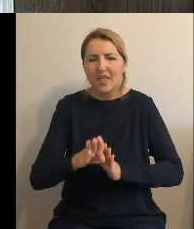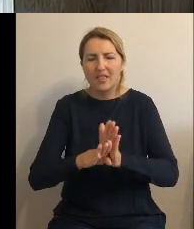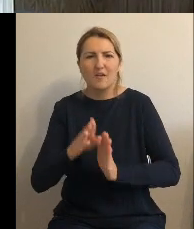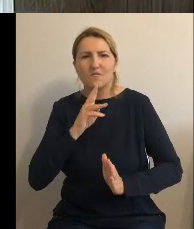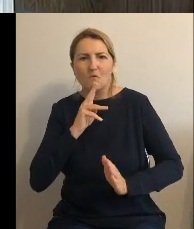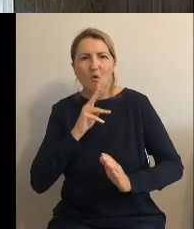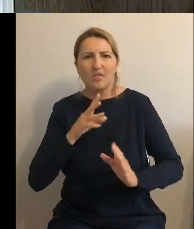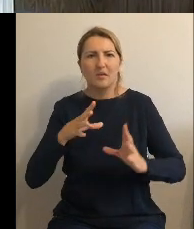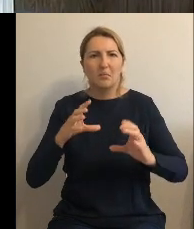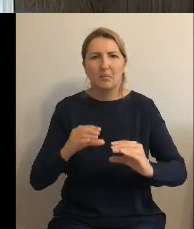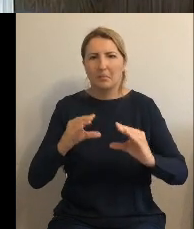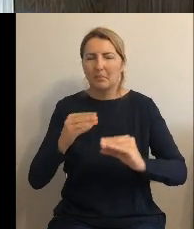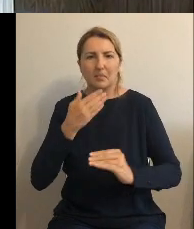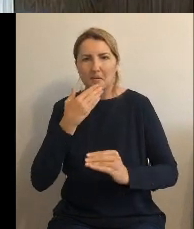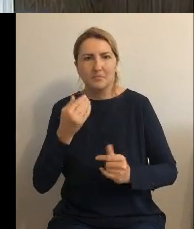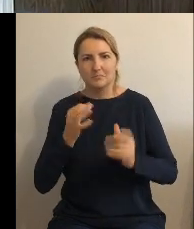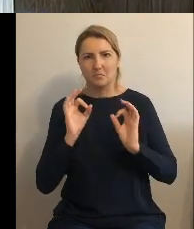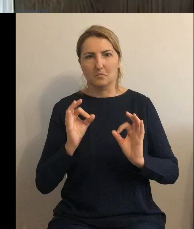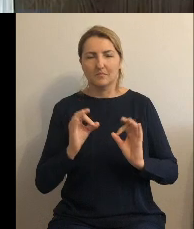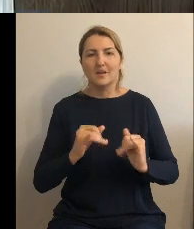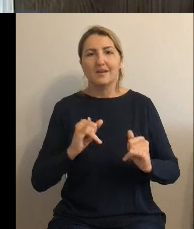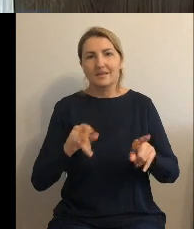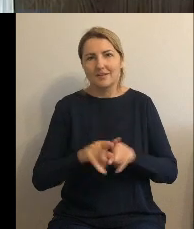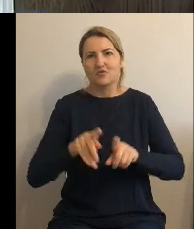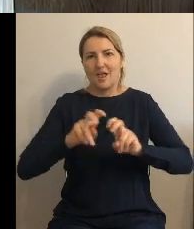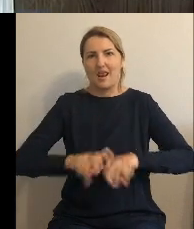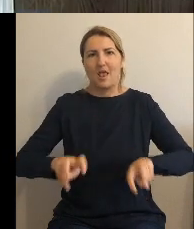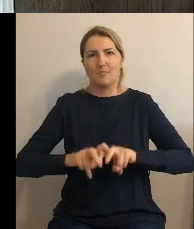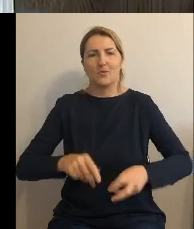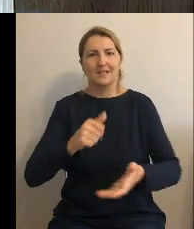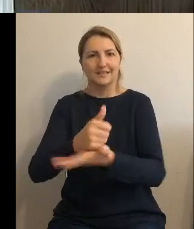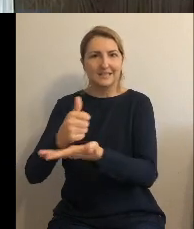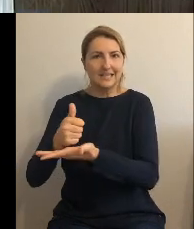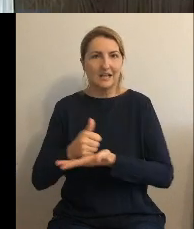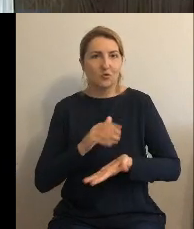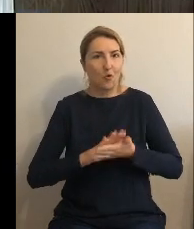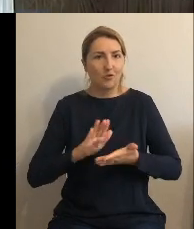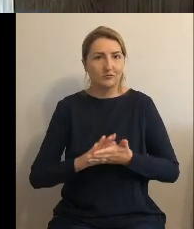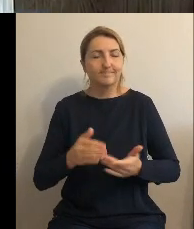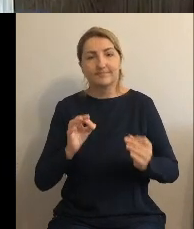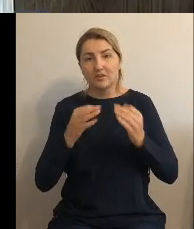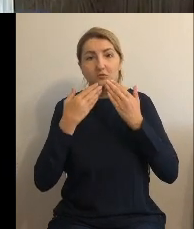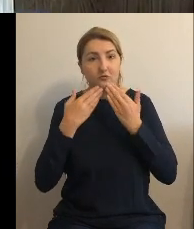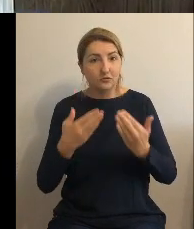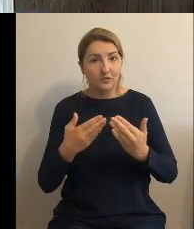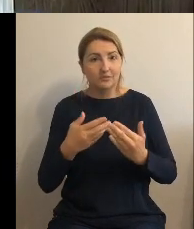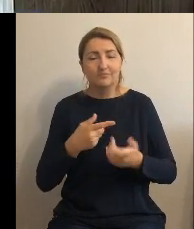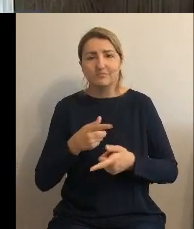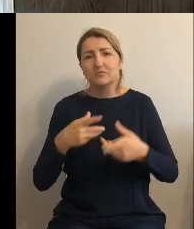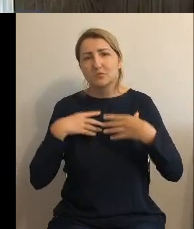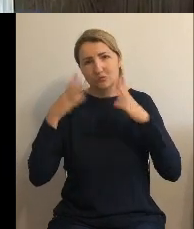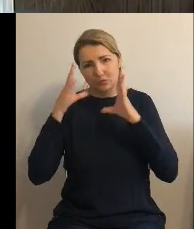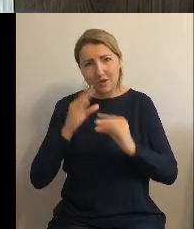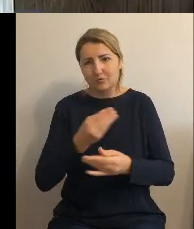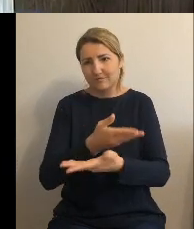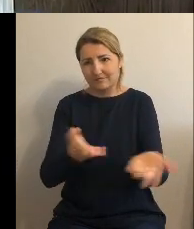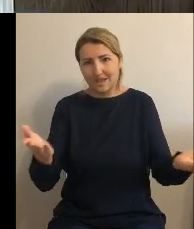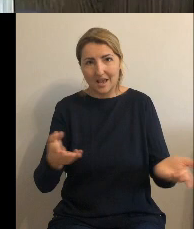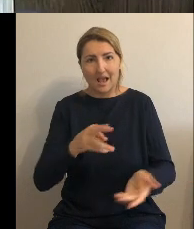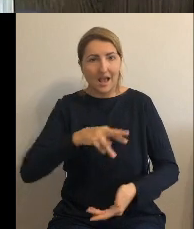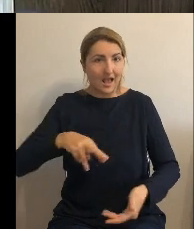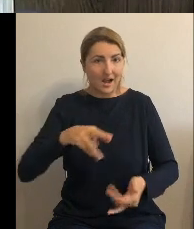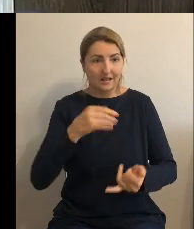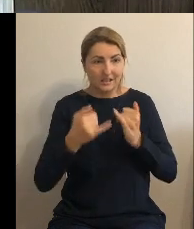wyremontujemy stację. Teraz dzięki tutaj szanownym radnym, jeżeli wyrazicie zgodę na te zmiany,